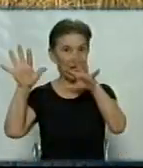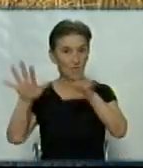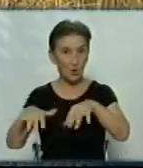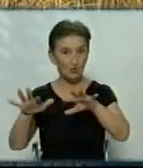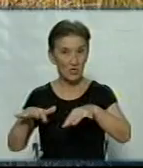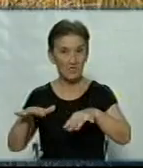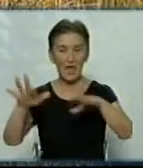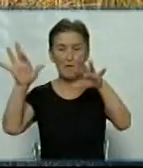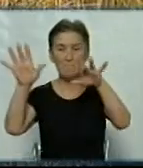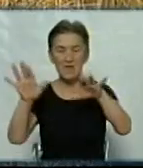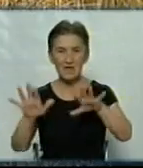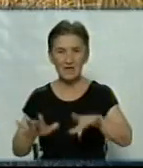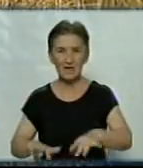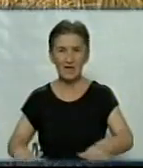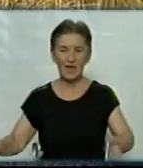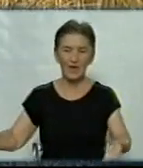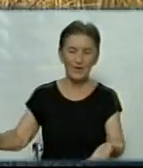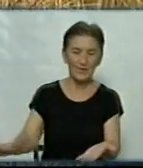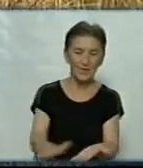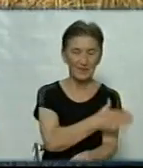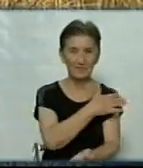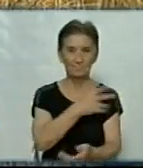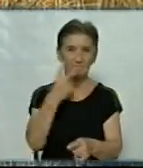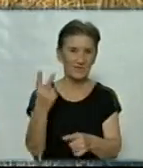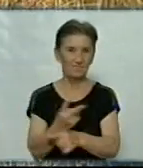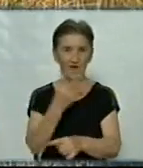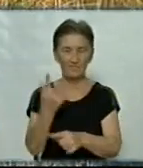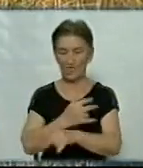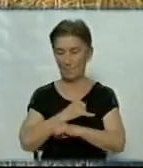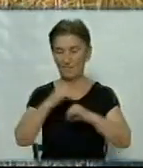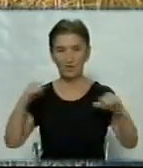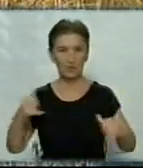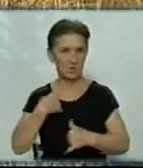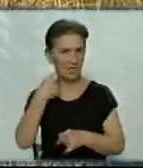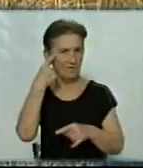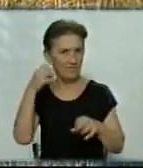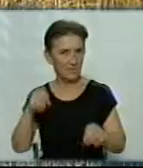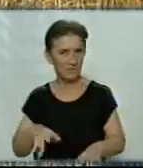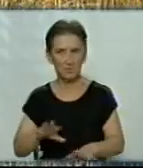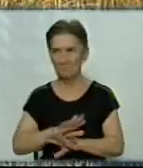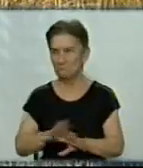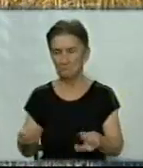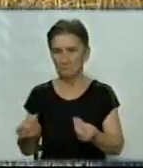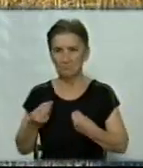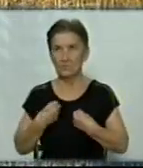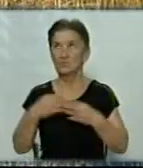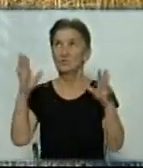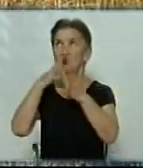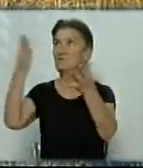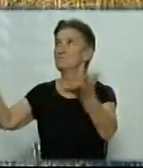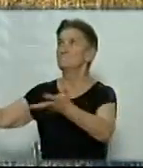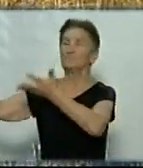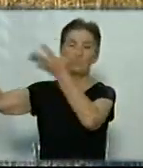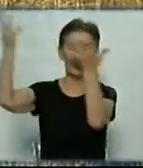змитий пил. Показав перевищення радіаційного фону в 2-3 рази. Після цього я вирішив, що це не принесло звідси. Ось цей пил,